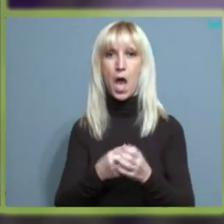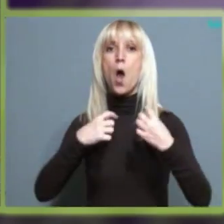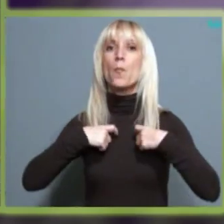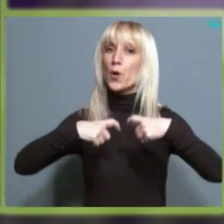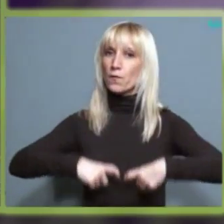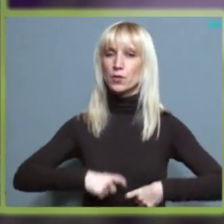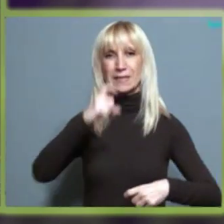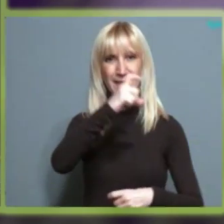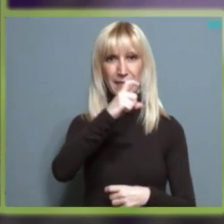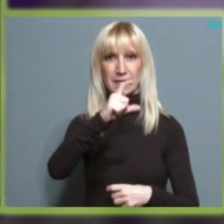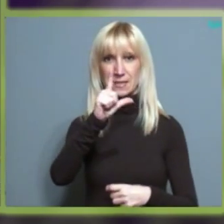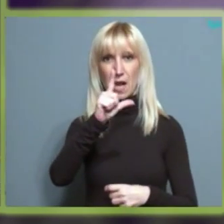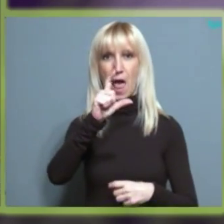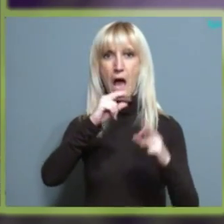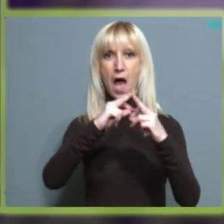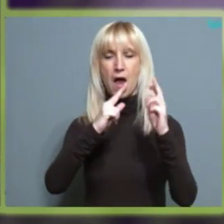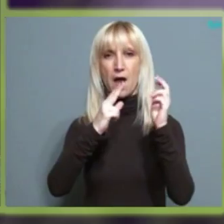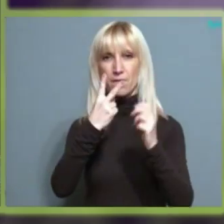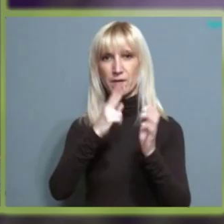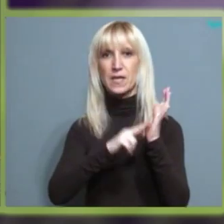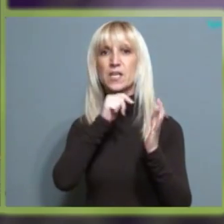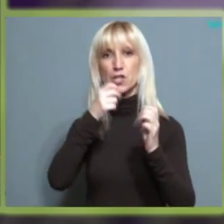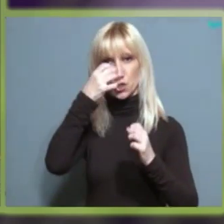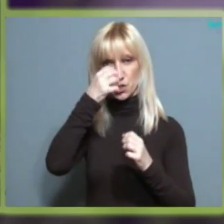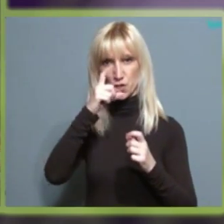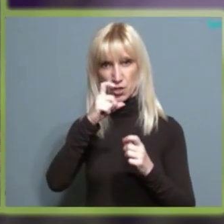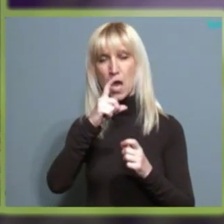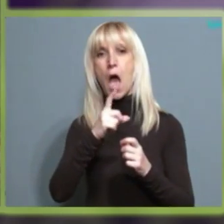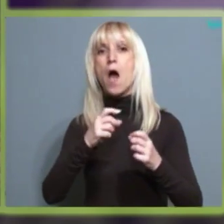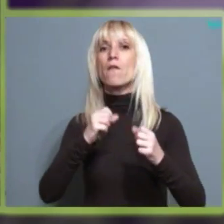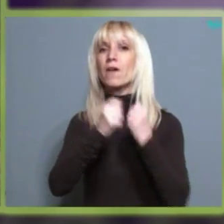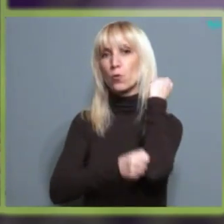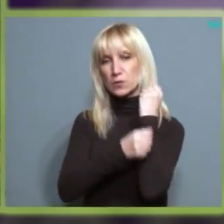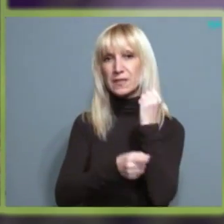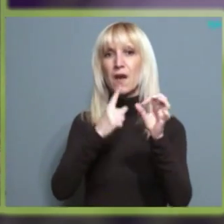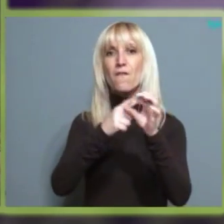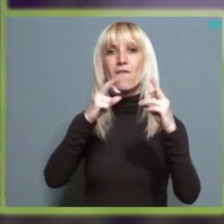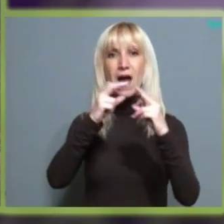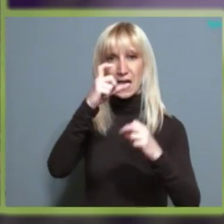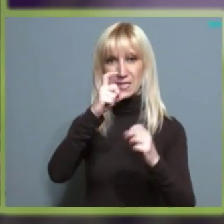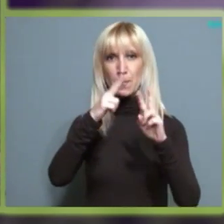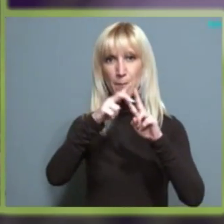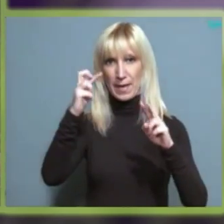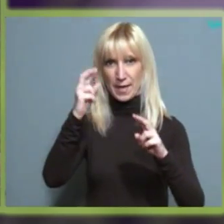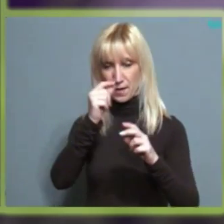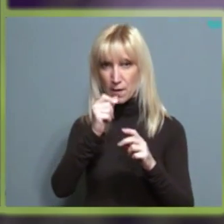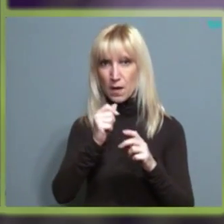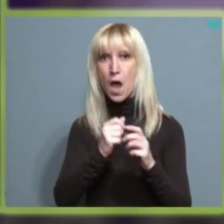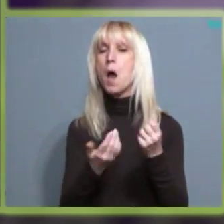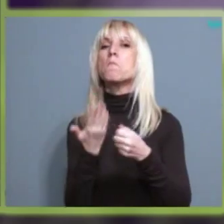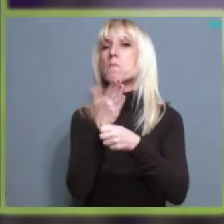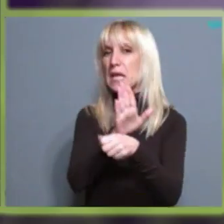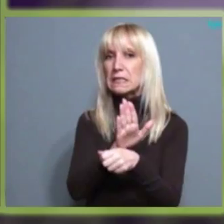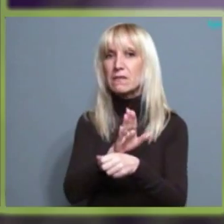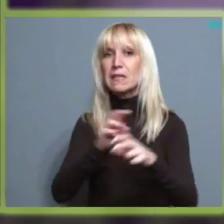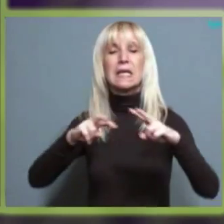Profesor Svetlana Slavnić sa Fakulteta za specijalnu edukaciju i rehabilitaciju FASPER je predstavila istraživanje u uticaju